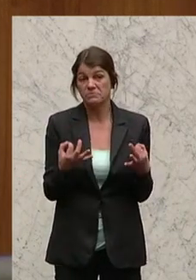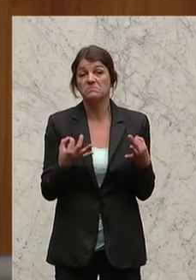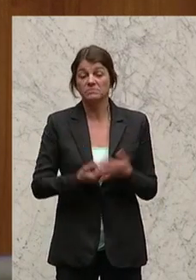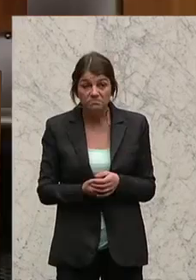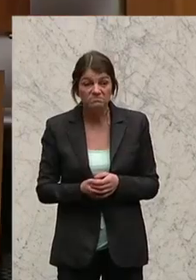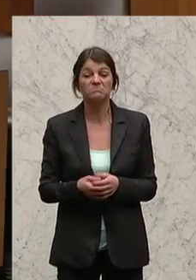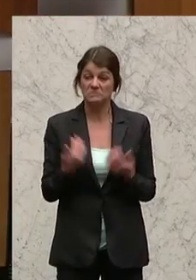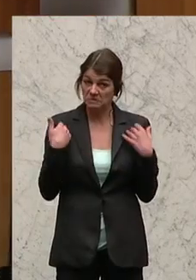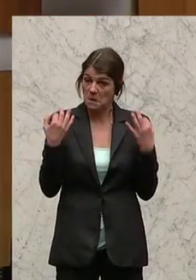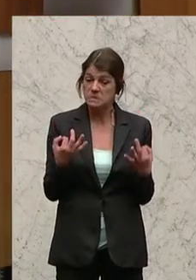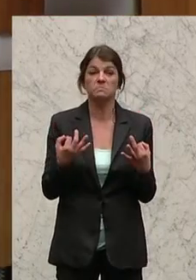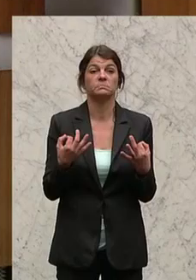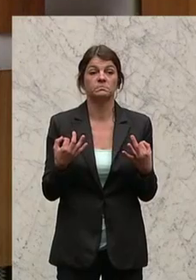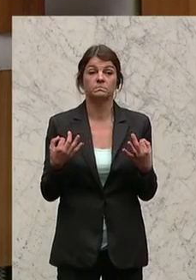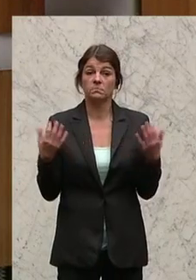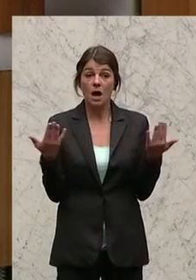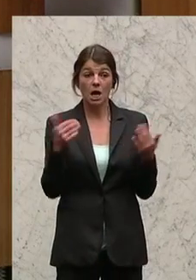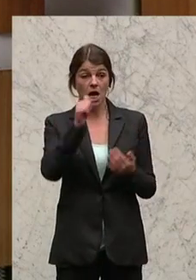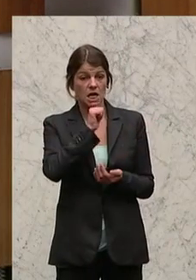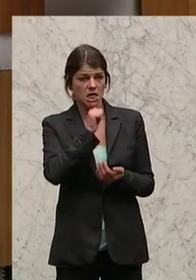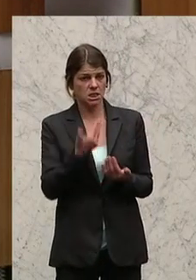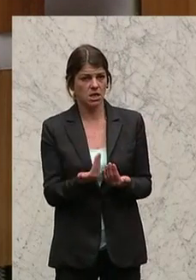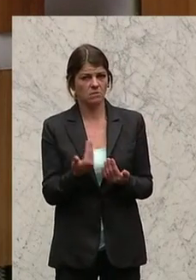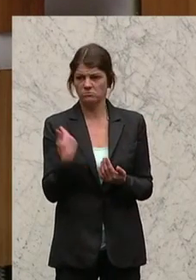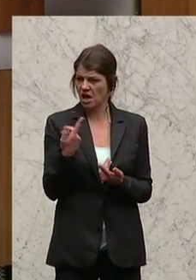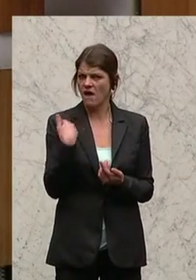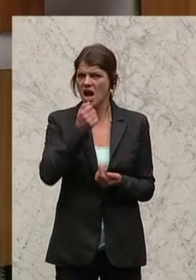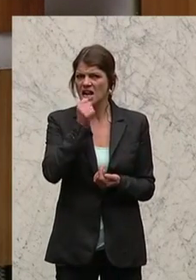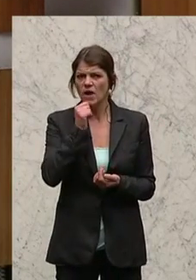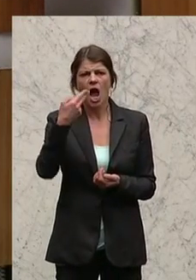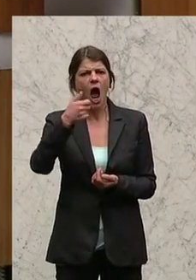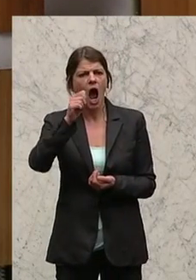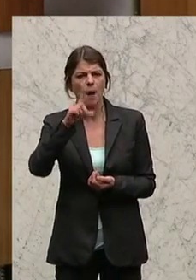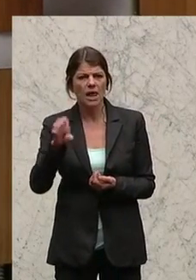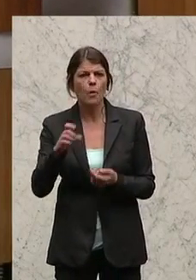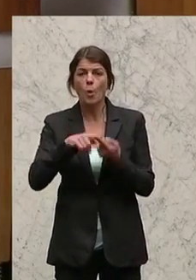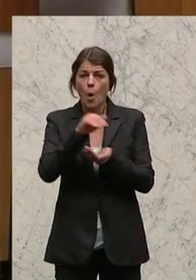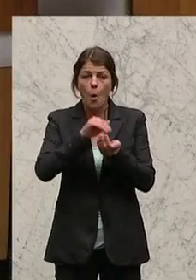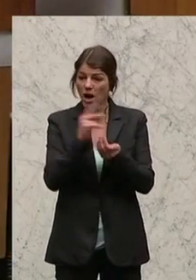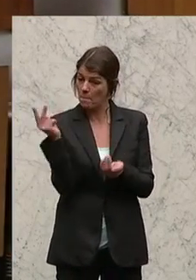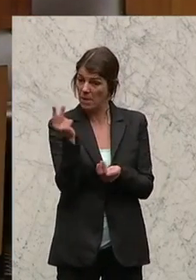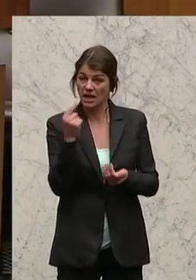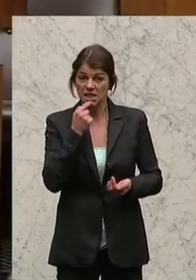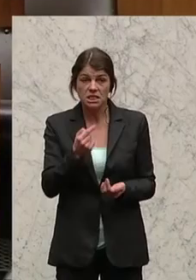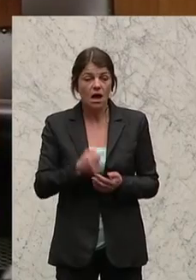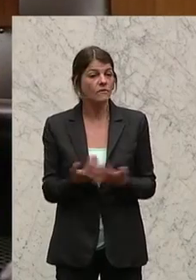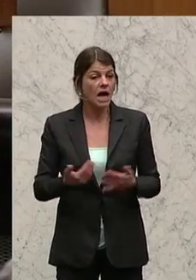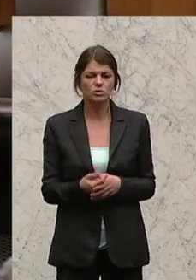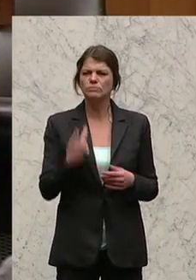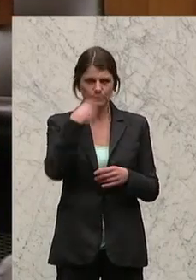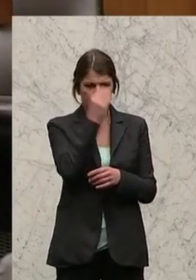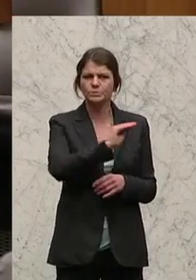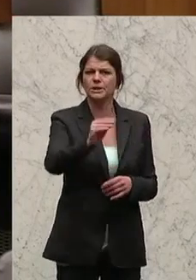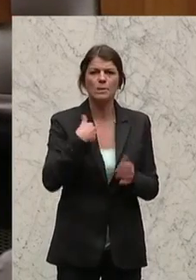Arbeit hat sich ausgezahlt. Aber wenn gestern dann in einem Interview sowohl Hable als auch Kogler sagen, auf meine Ankündigung hin, wir brauchen eine